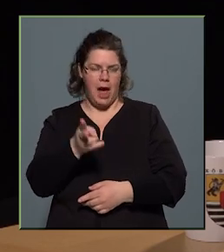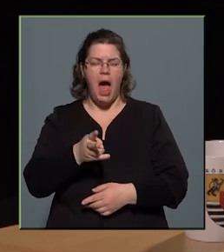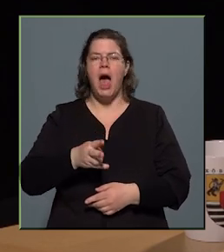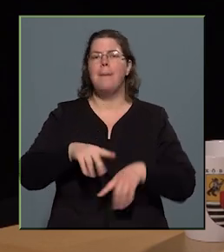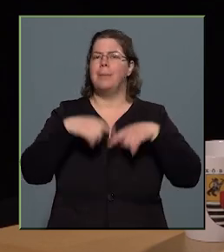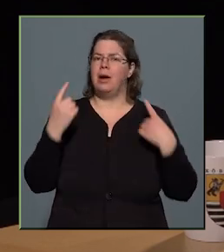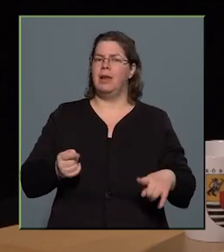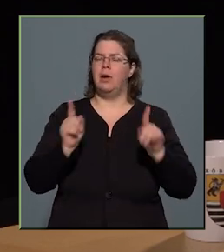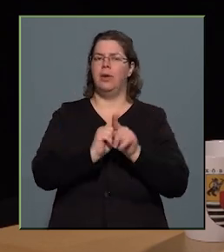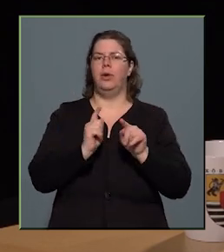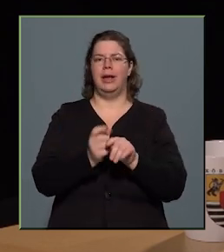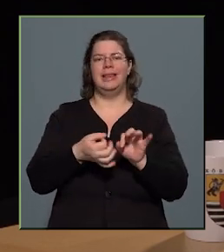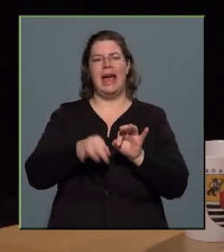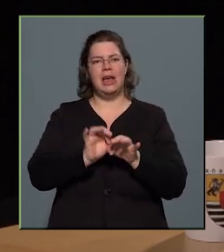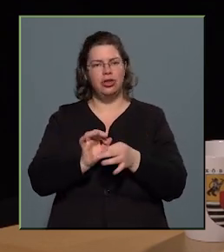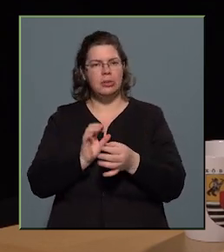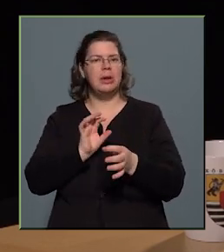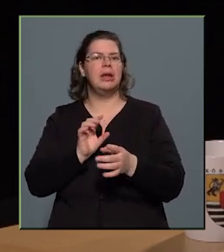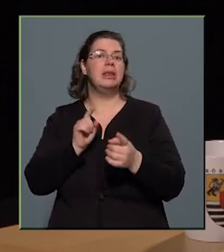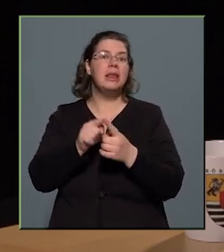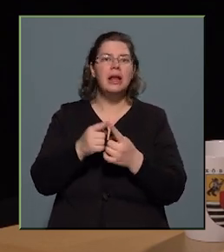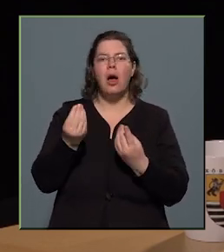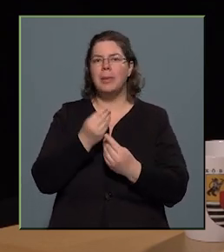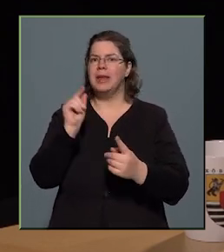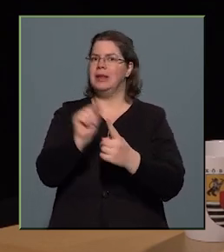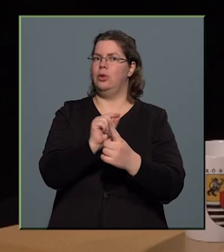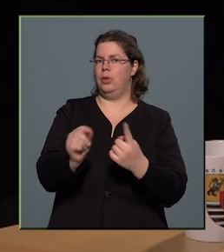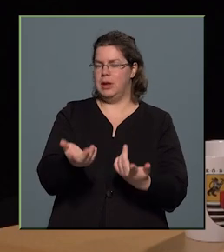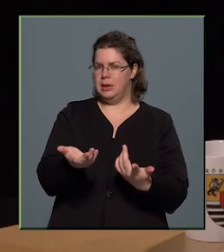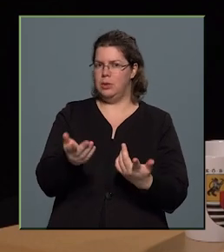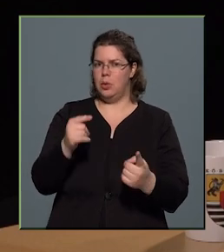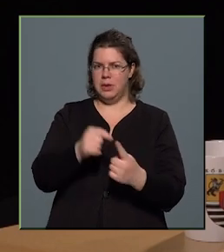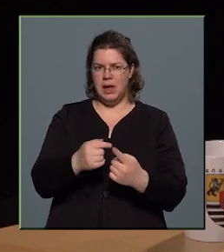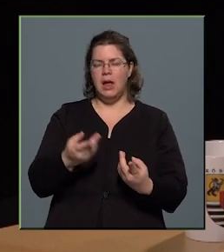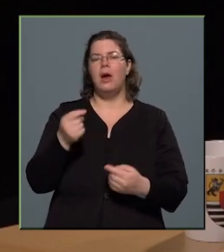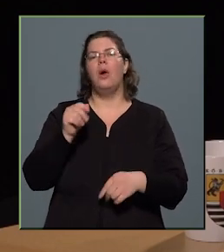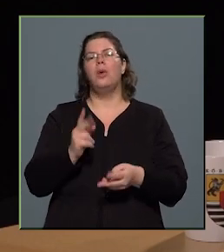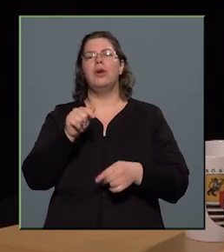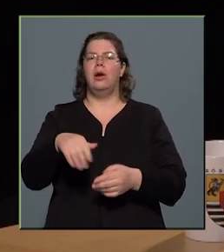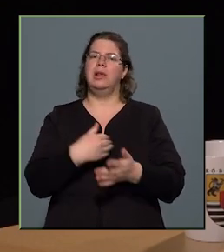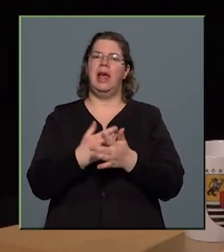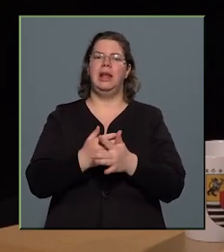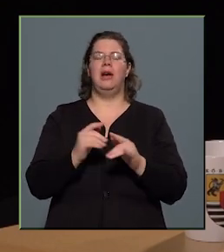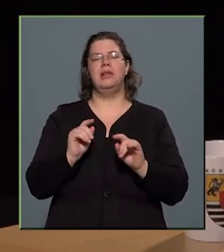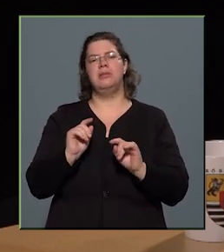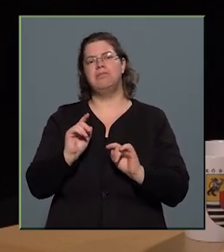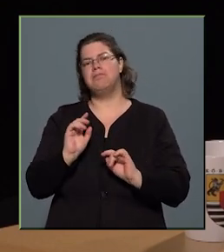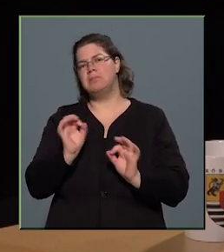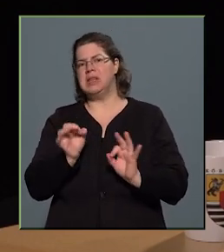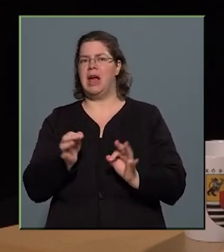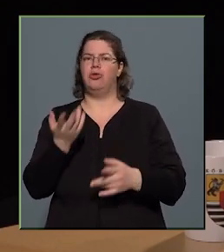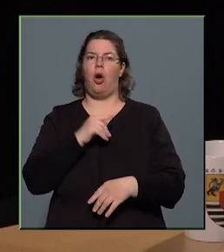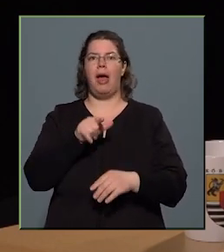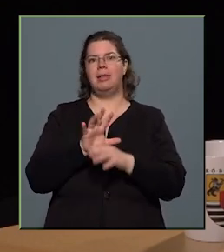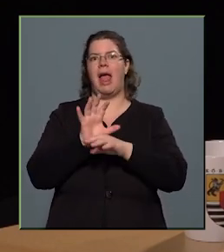olyan teljesítménycélt, ami egy kitűzendő cél, hogy az lenne az ideális, hogyha ezt el tudnánk